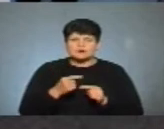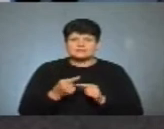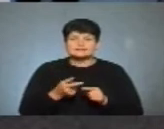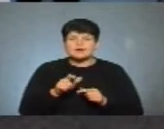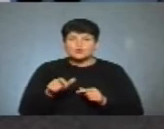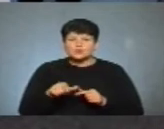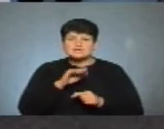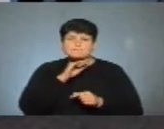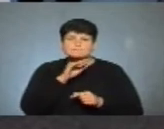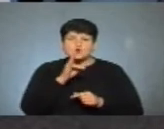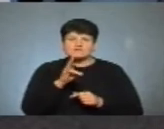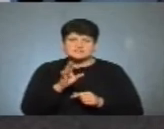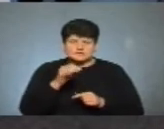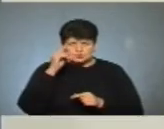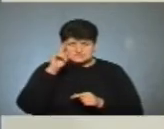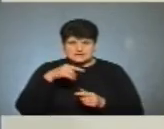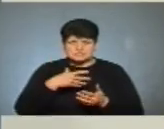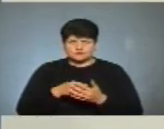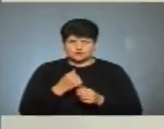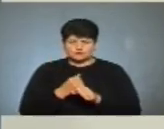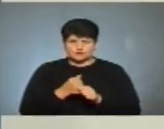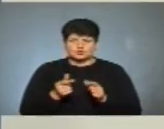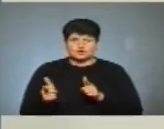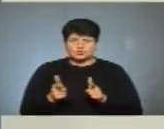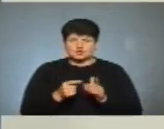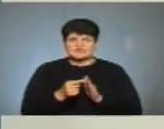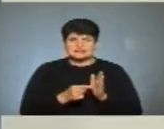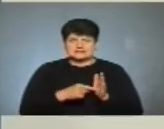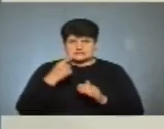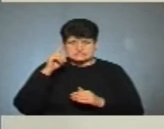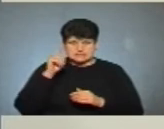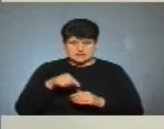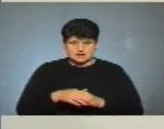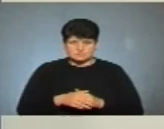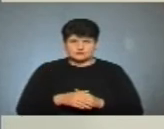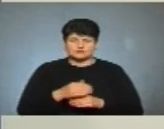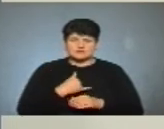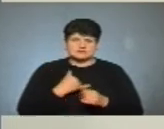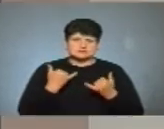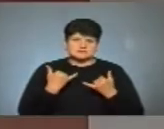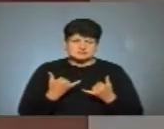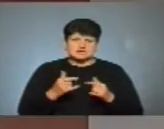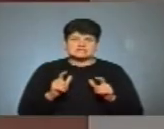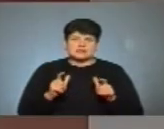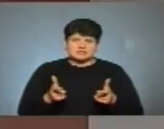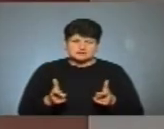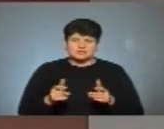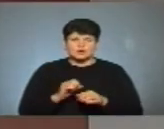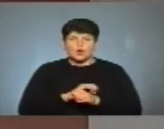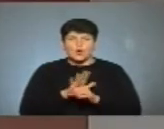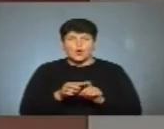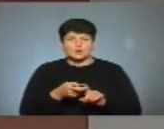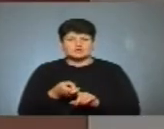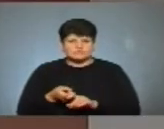професійно знають свою роботу і готові ділитися знаннями. Вані Світлана, в нас зараз так карантин, коронавірус